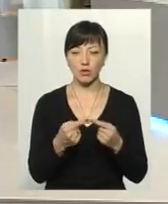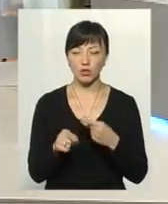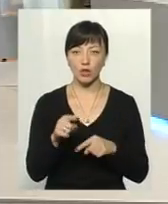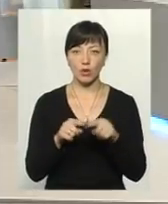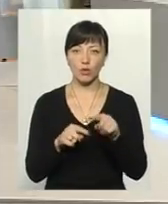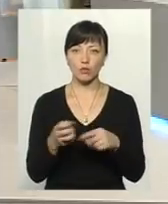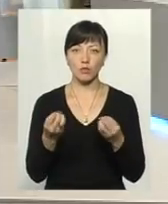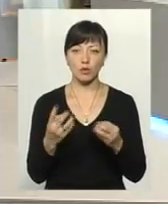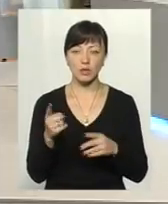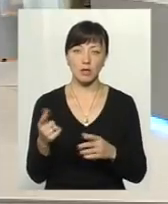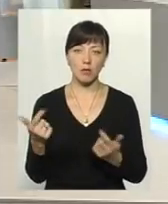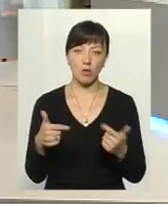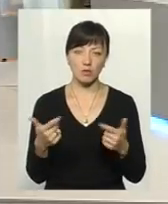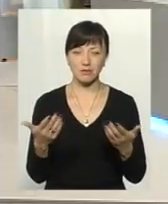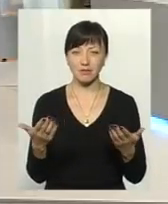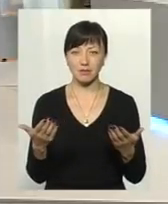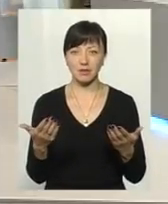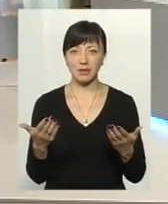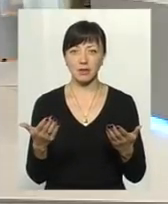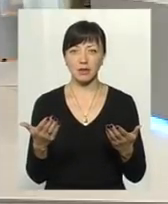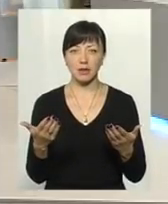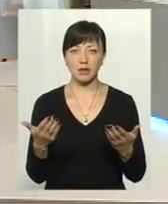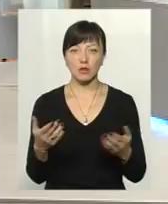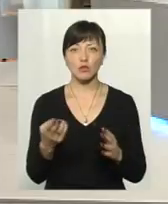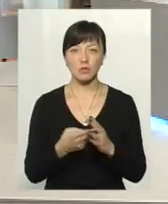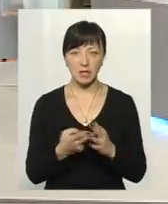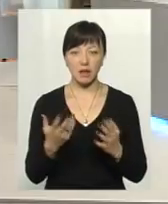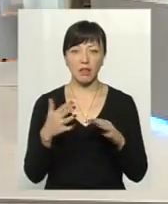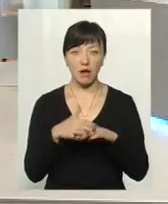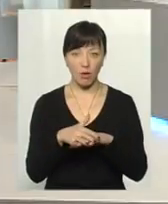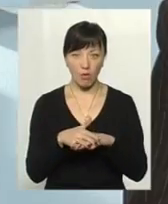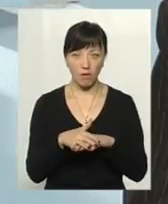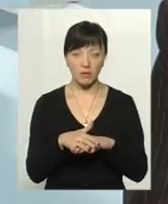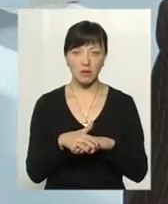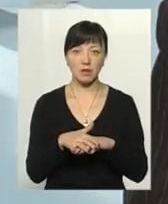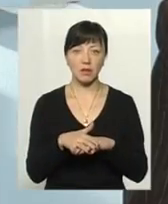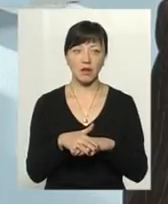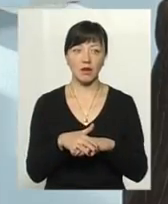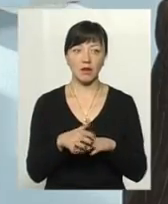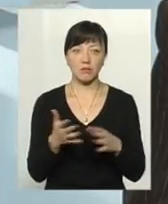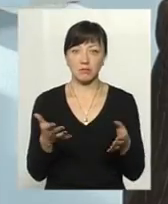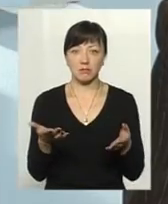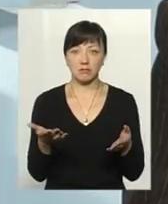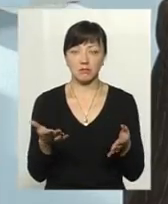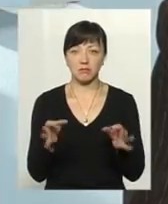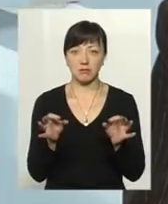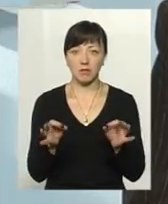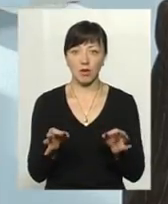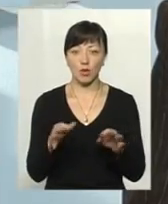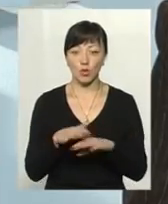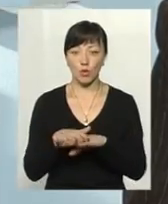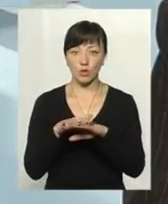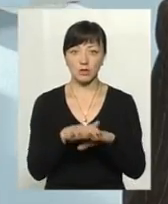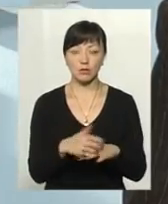чи просто там погостити, чи як там, напевнім. Ну, все-таки субсидія нарахована, розрахована, йому направлена. Субсидія, кошти